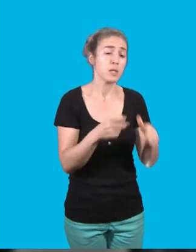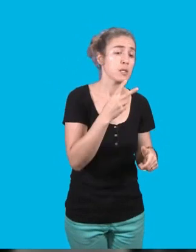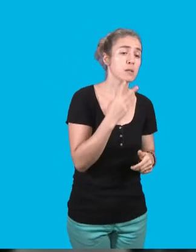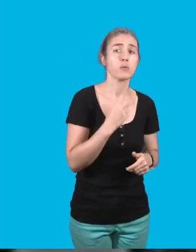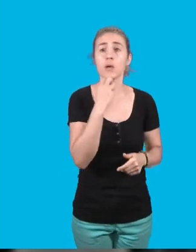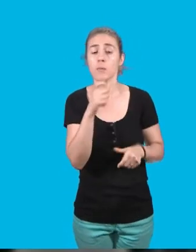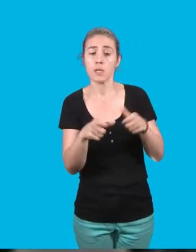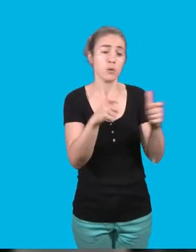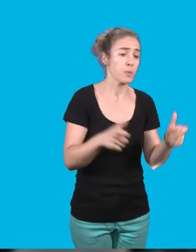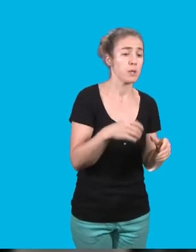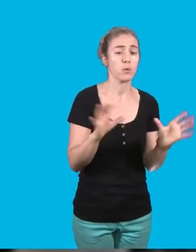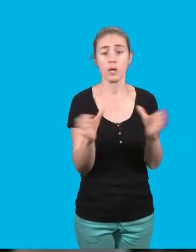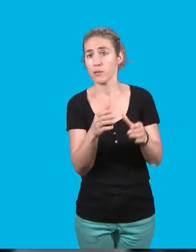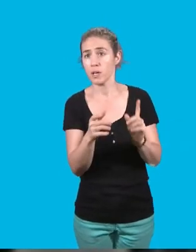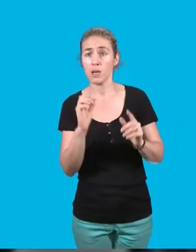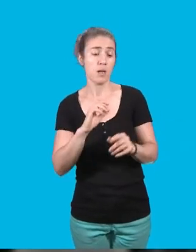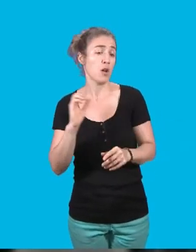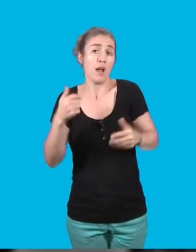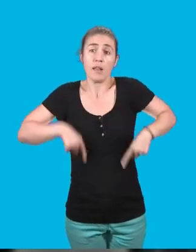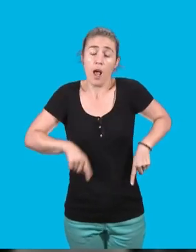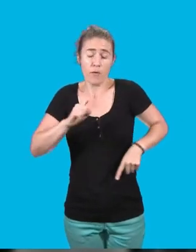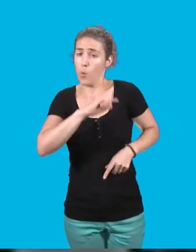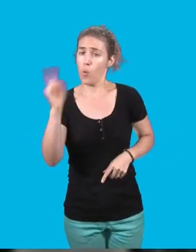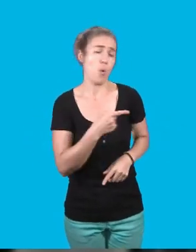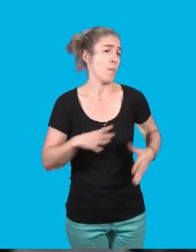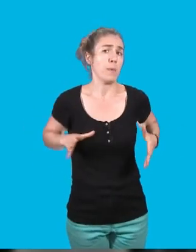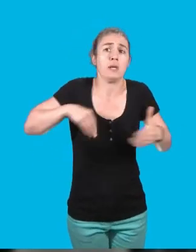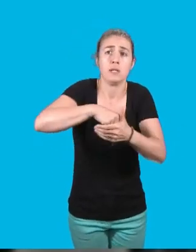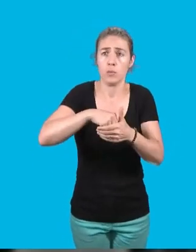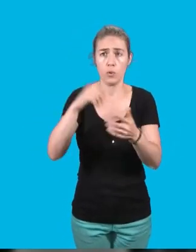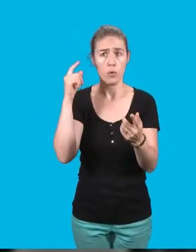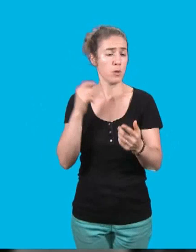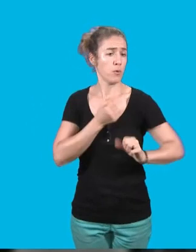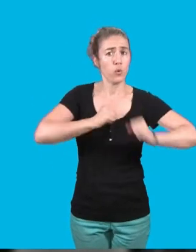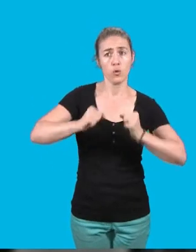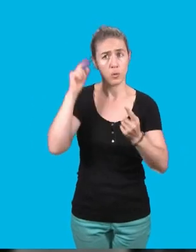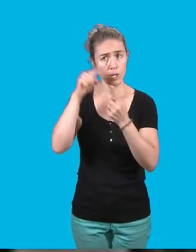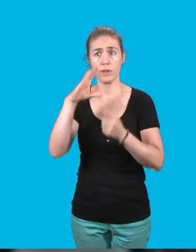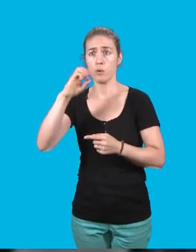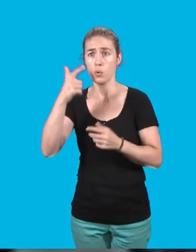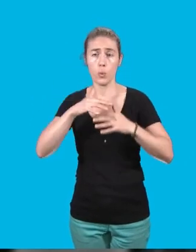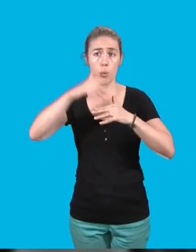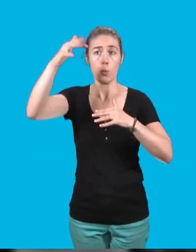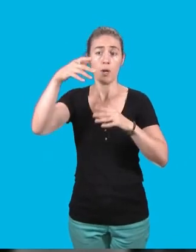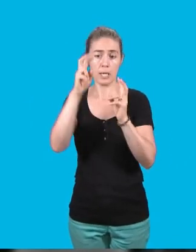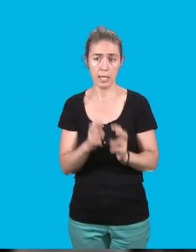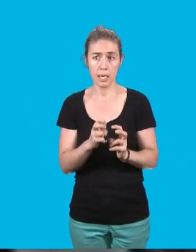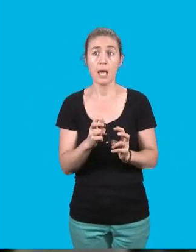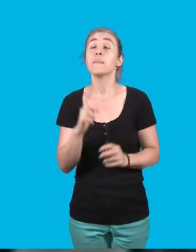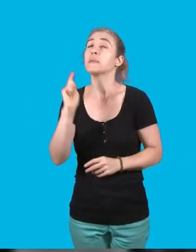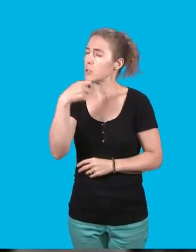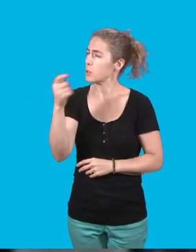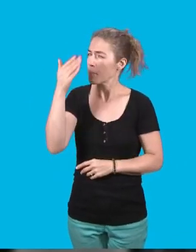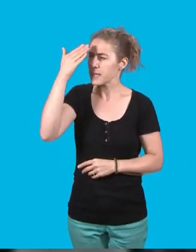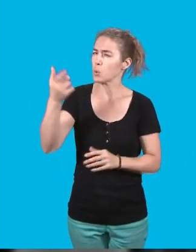chaque État peut et doit contribuer à l'effort collectif de réduction d'émissions de CO2 à condition que les règles et les